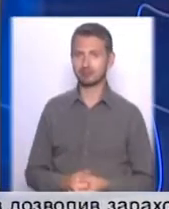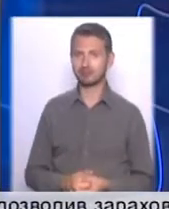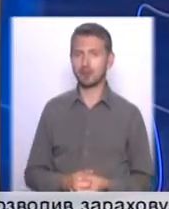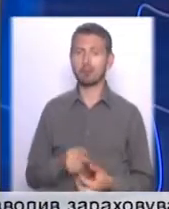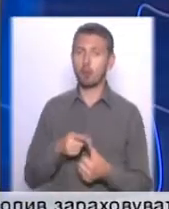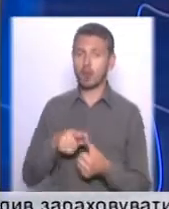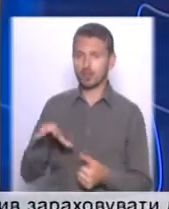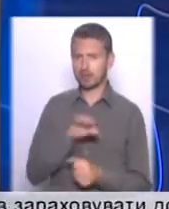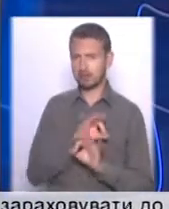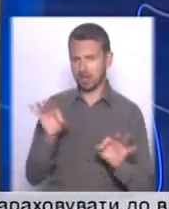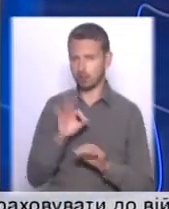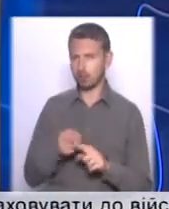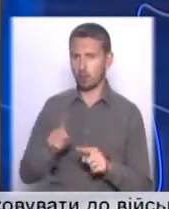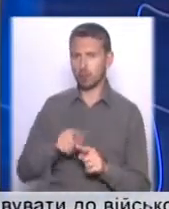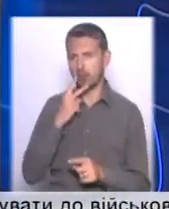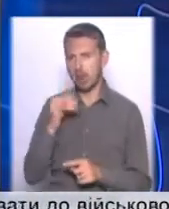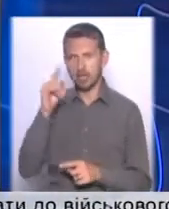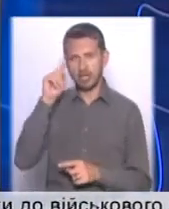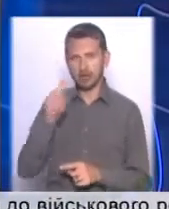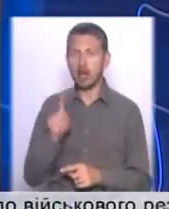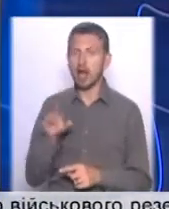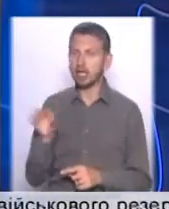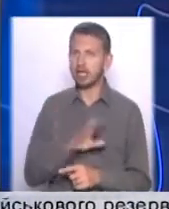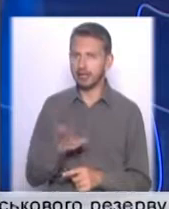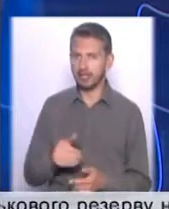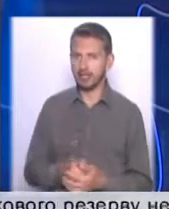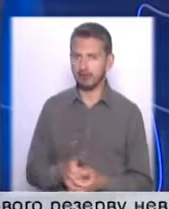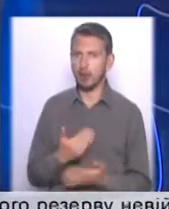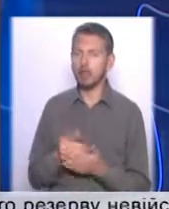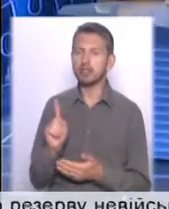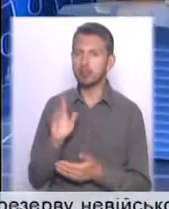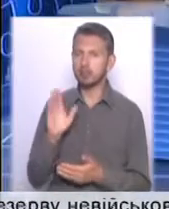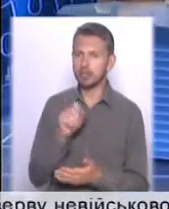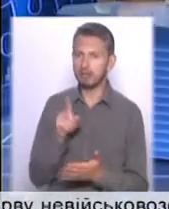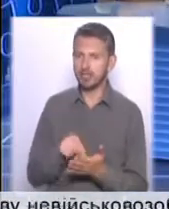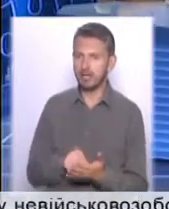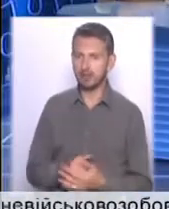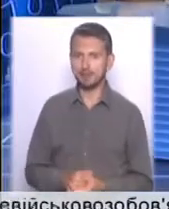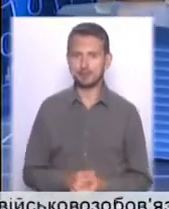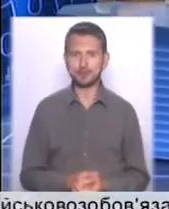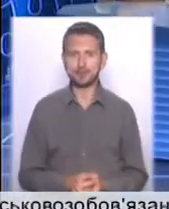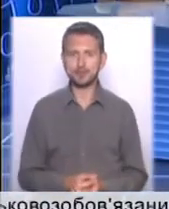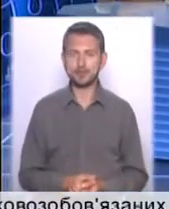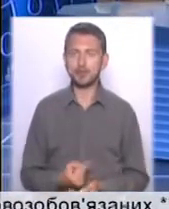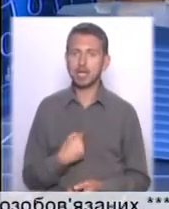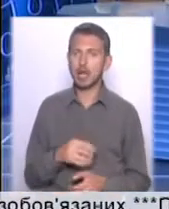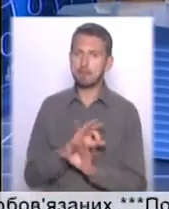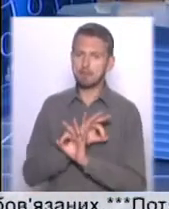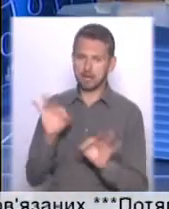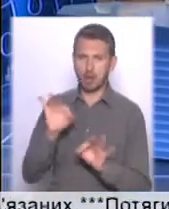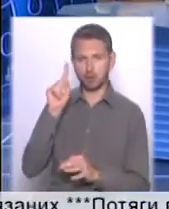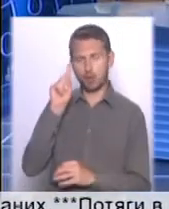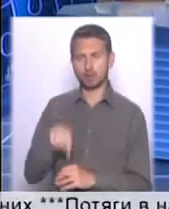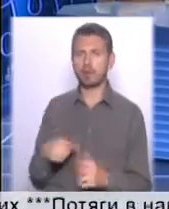всі прекрасно про це і бачили, і знали. Але не всі. От, з чого і буде запитання. Я прекрасно, як би, знав,